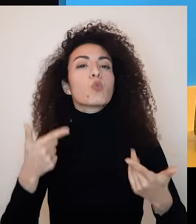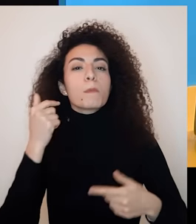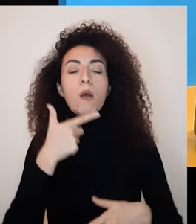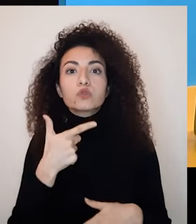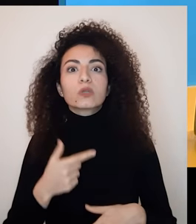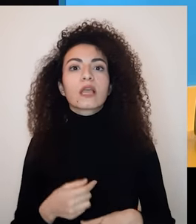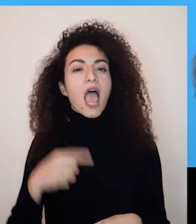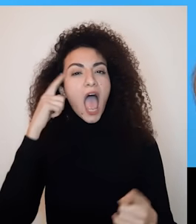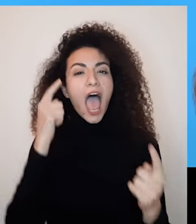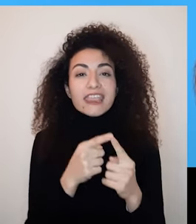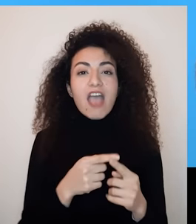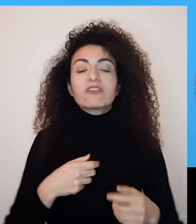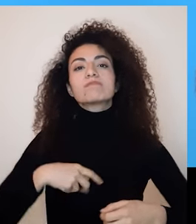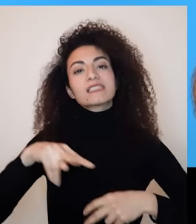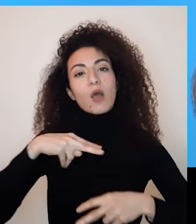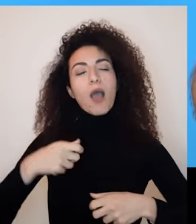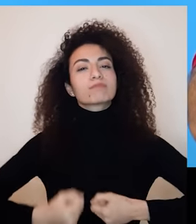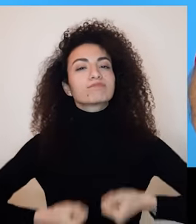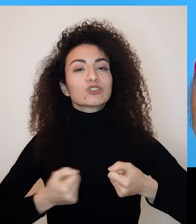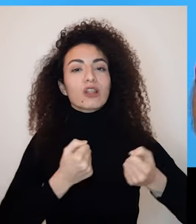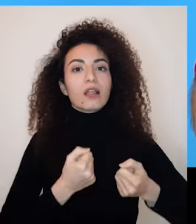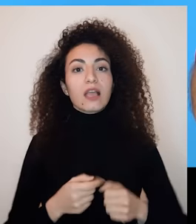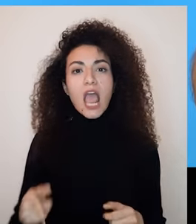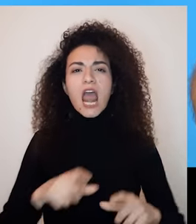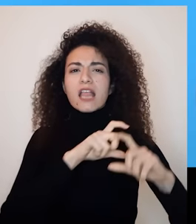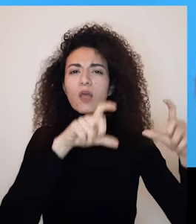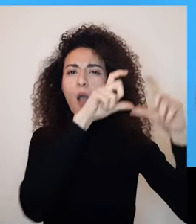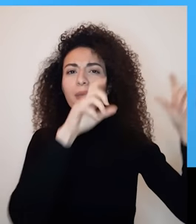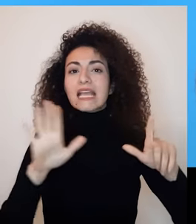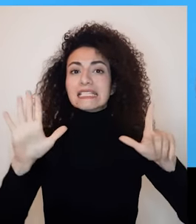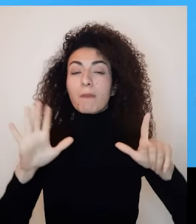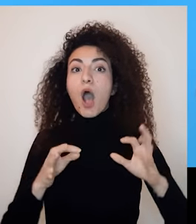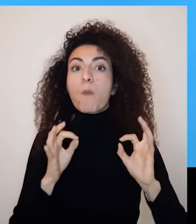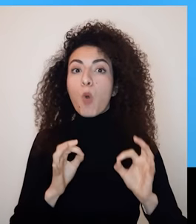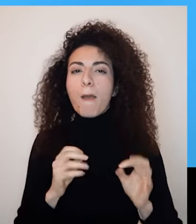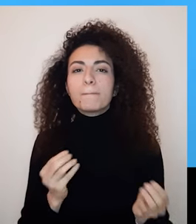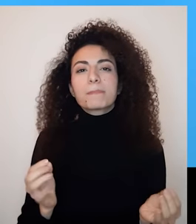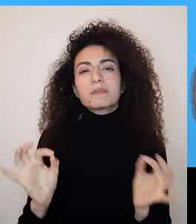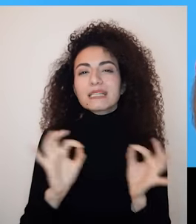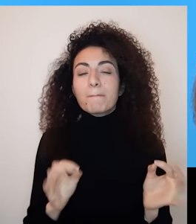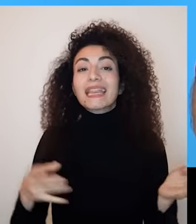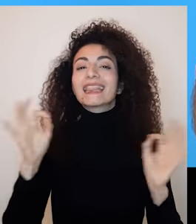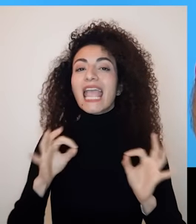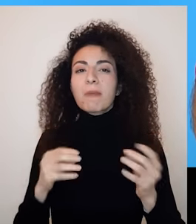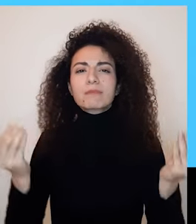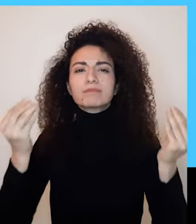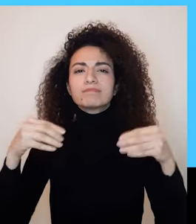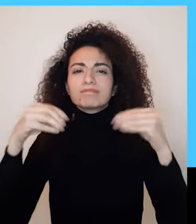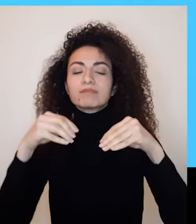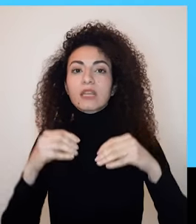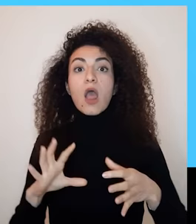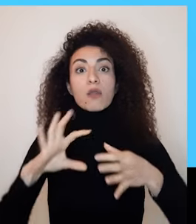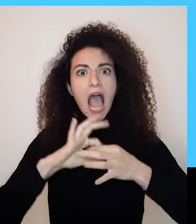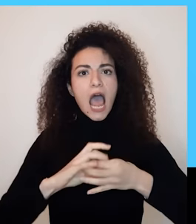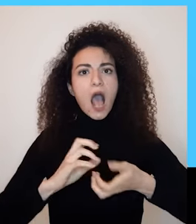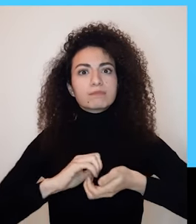العالم الداخل الصديق بل تشاركه أيضاً ما يجعله سعيداً من خلال مشاركة بأهداف أو نشاطات أو قيم مشتركة الوعي